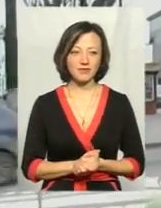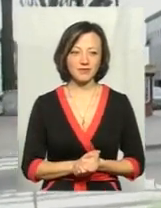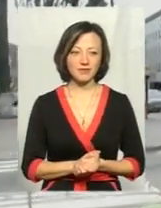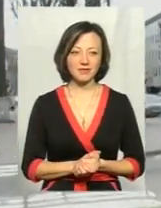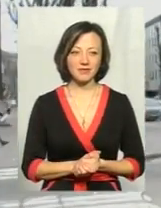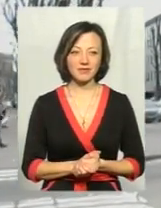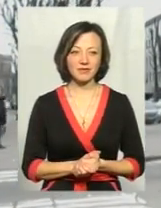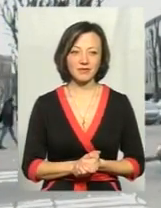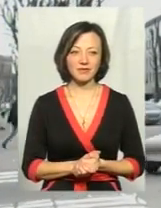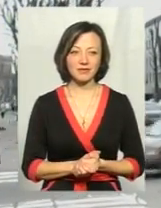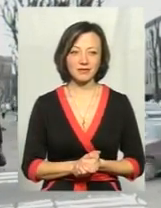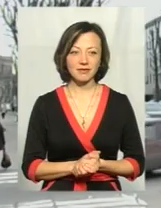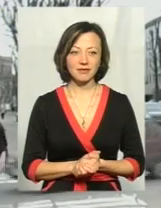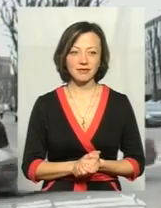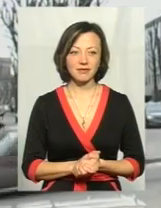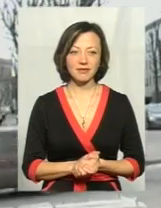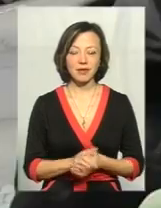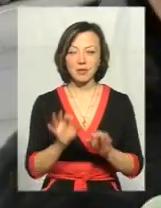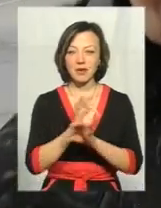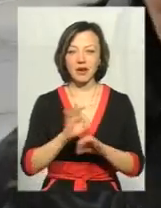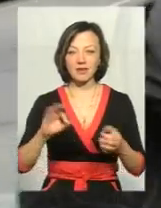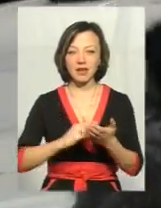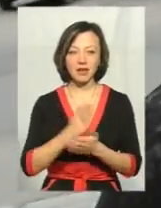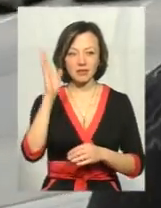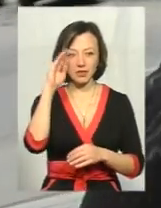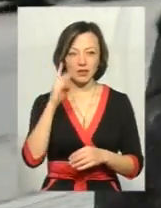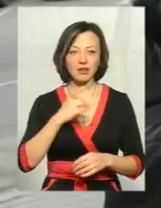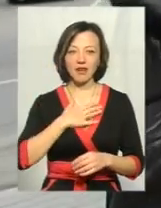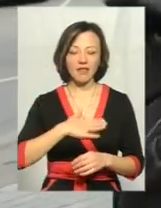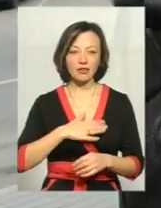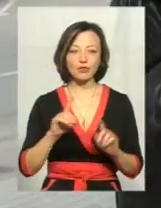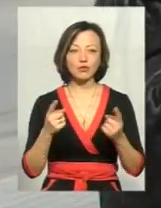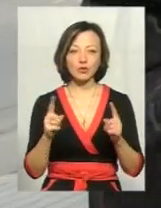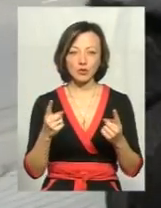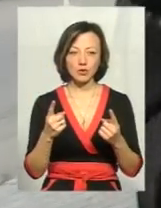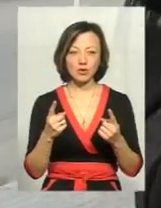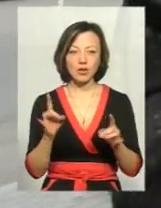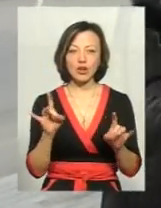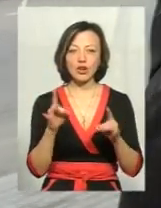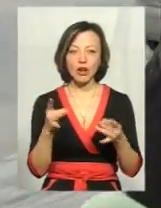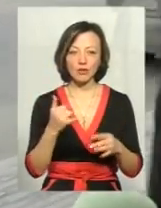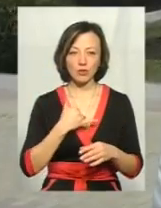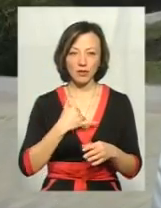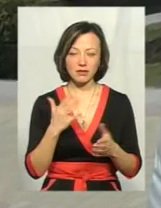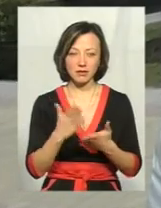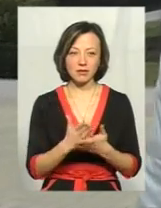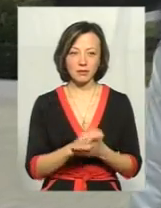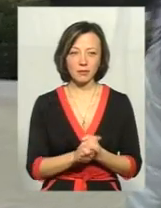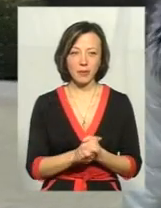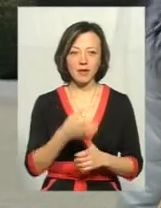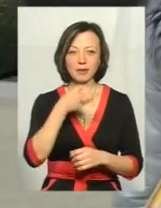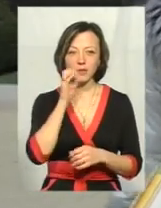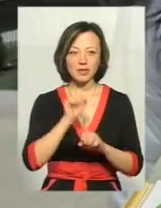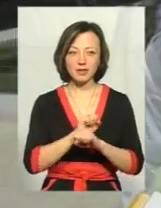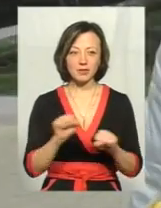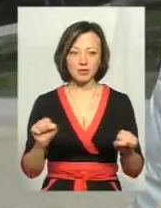Гірська річка, Дністер, там прекрасна якість води. Не влаштовує. А чому? Потому що вона ржавчиною в нас. Її пити взагалі